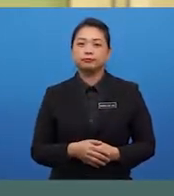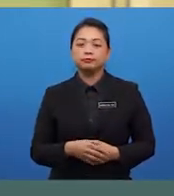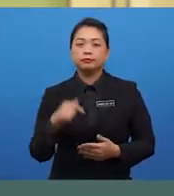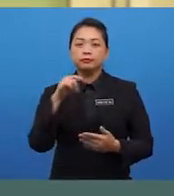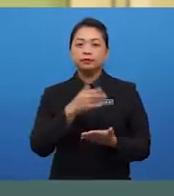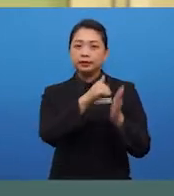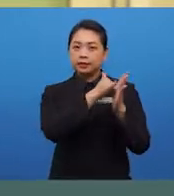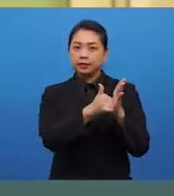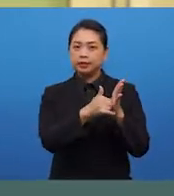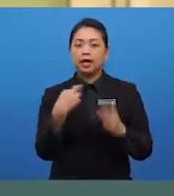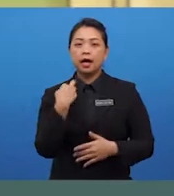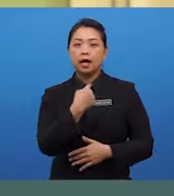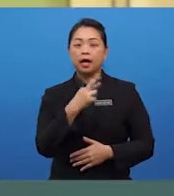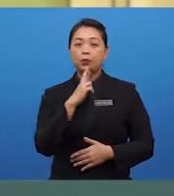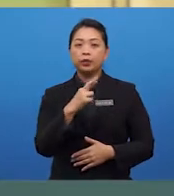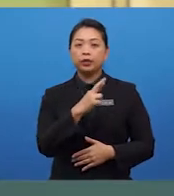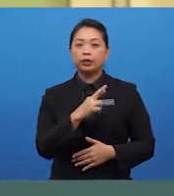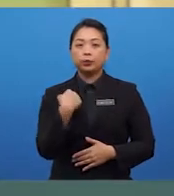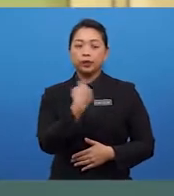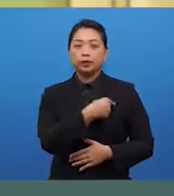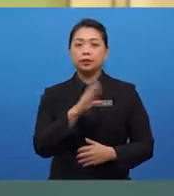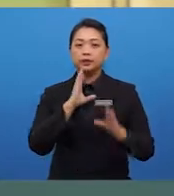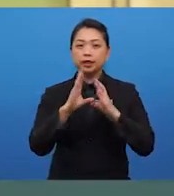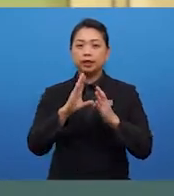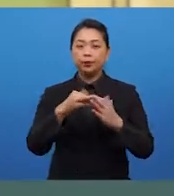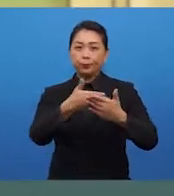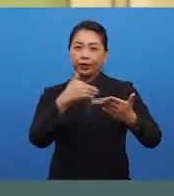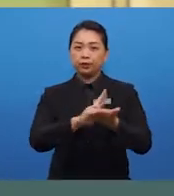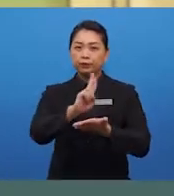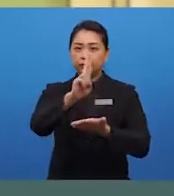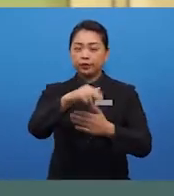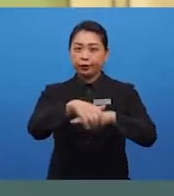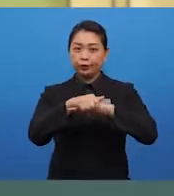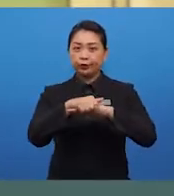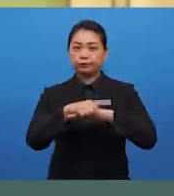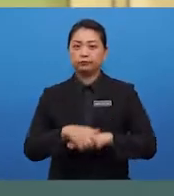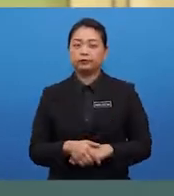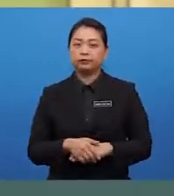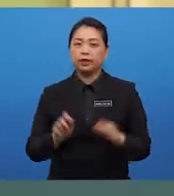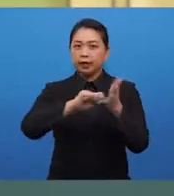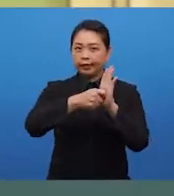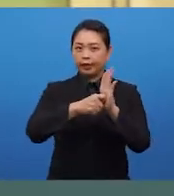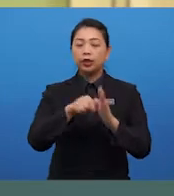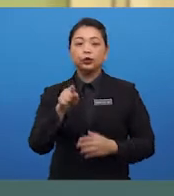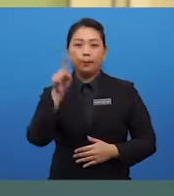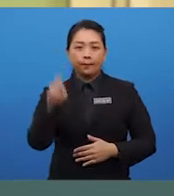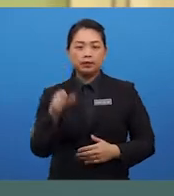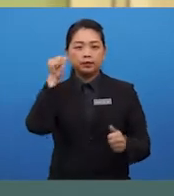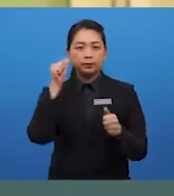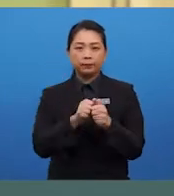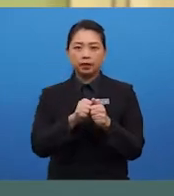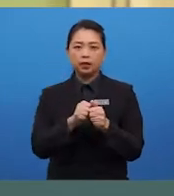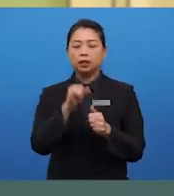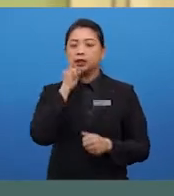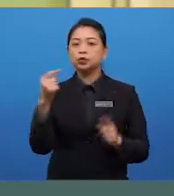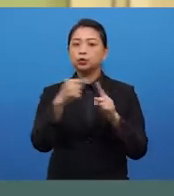about pre-university English use. The key aspect here, you must remember is to speak.